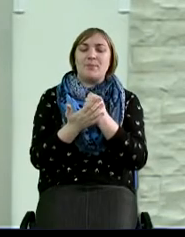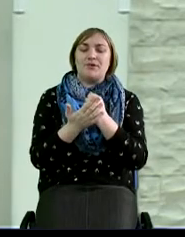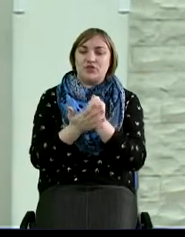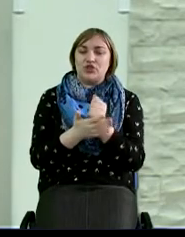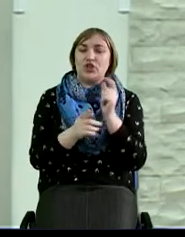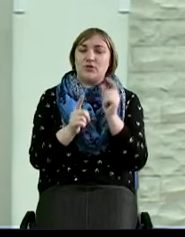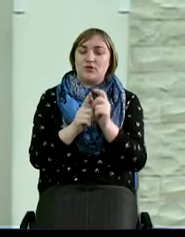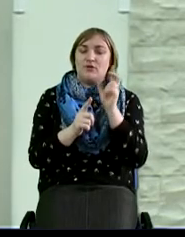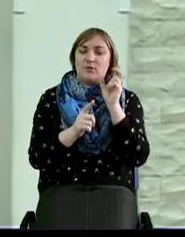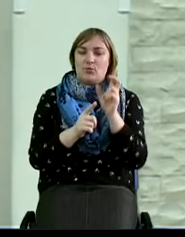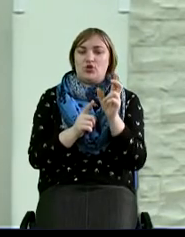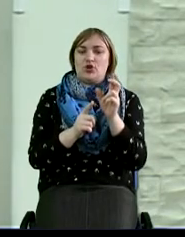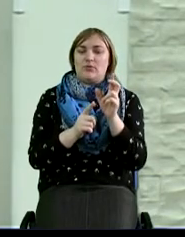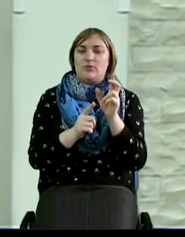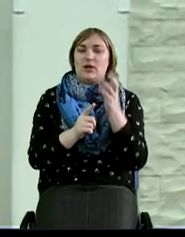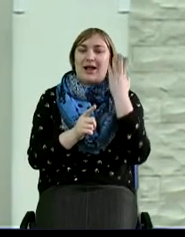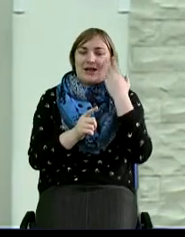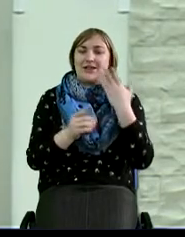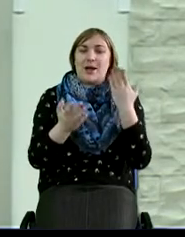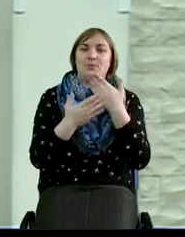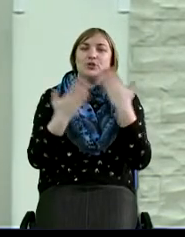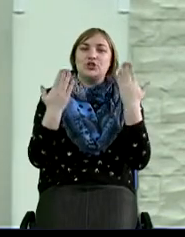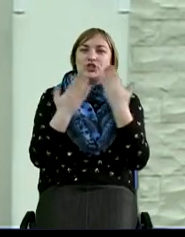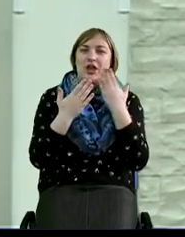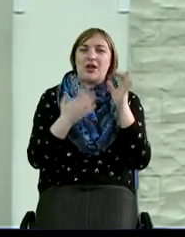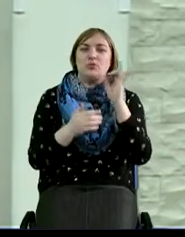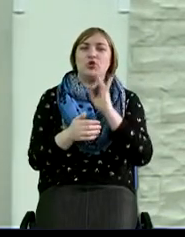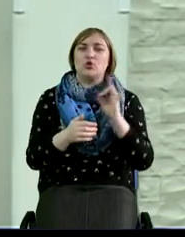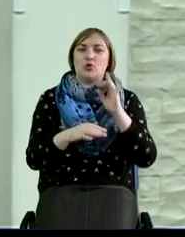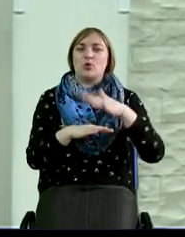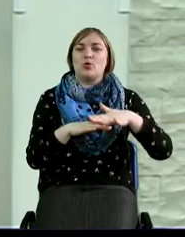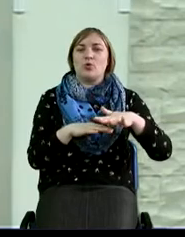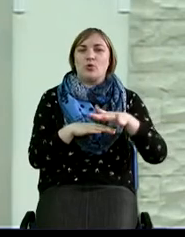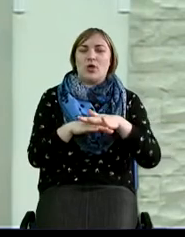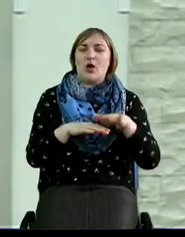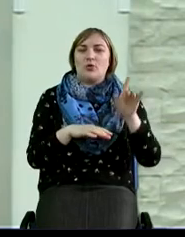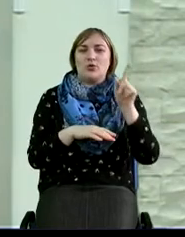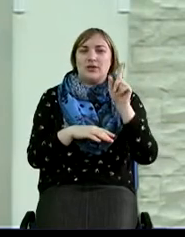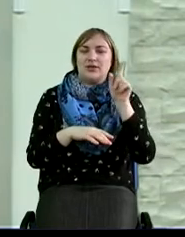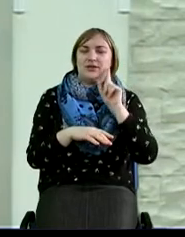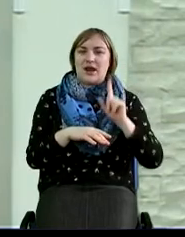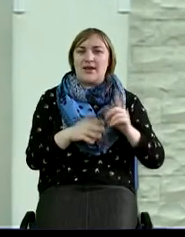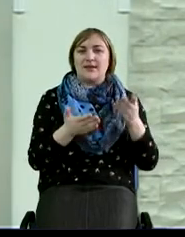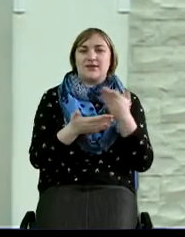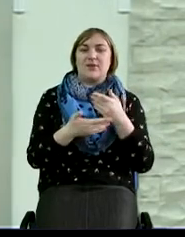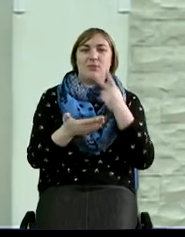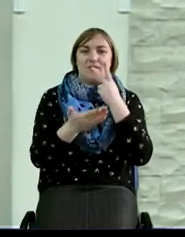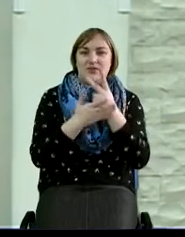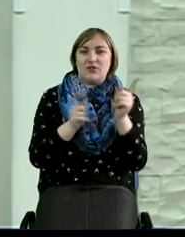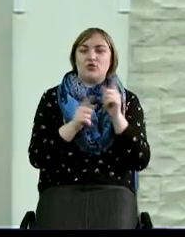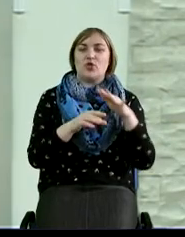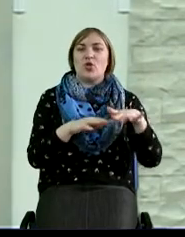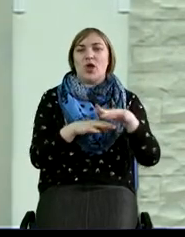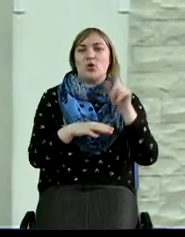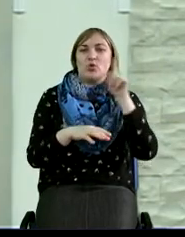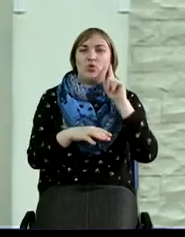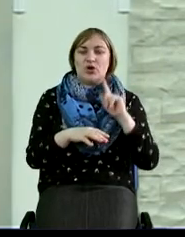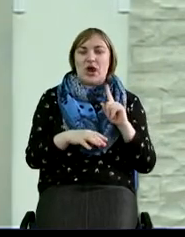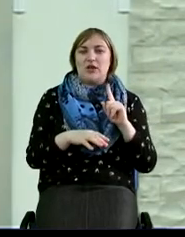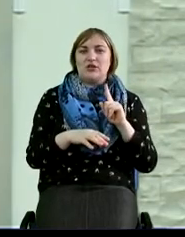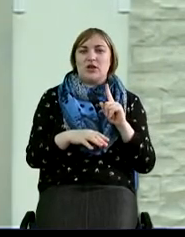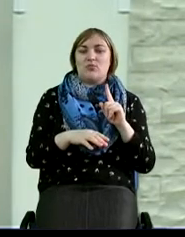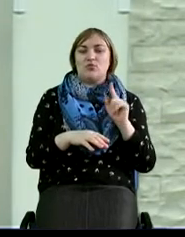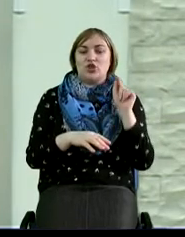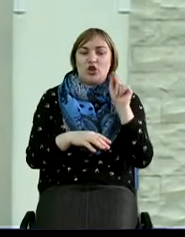Божьем. И когда мы читаем историю народа израильского, мы видим, что народу израильскому за